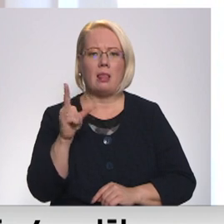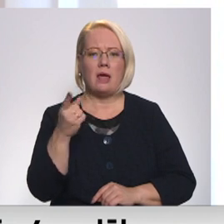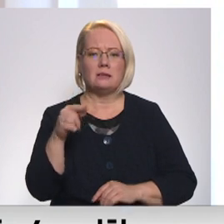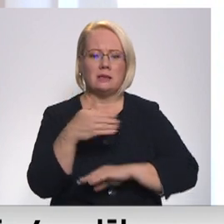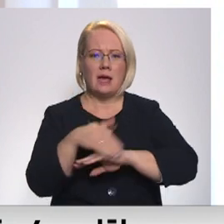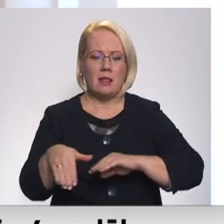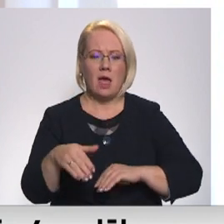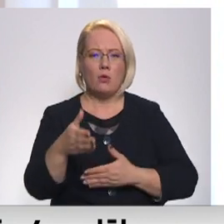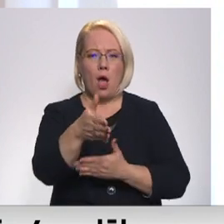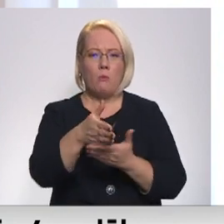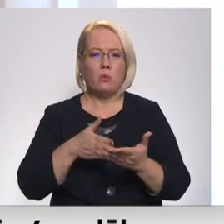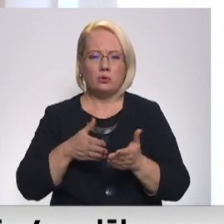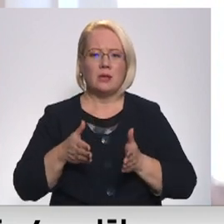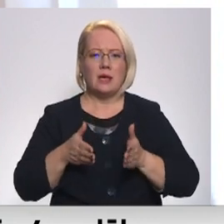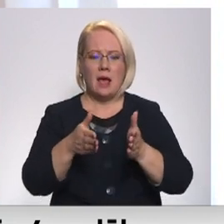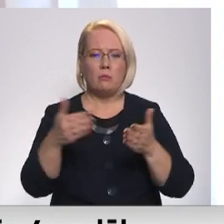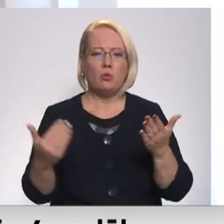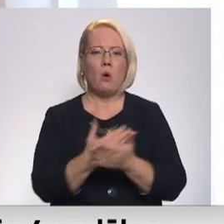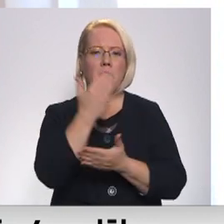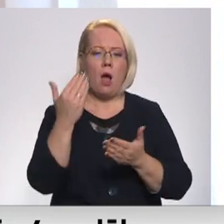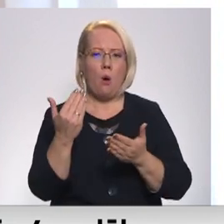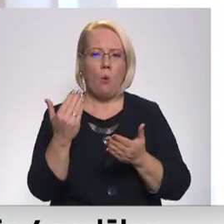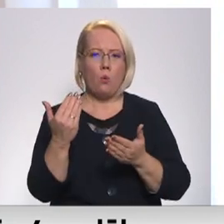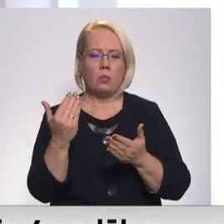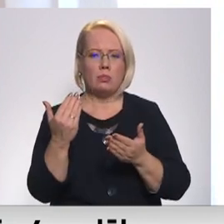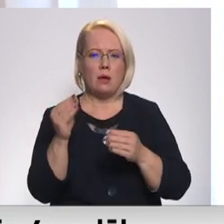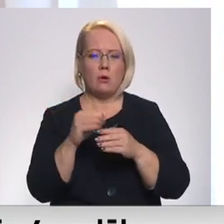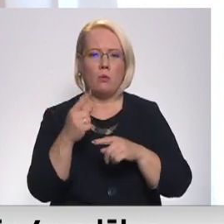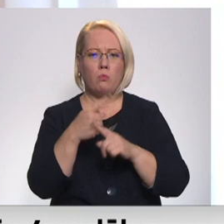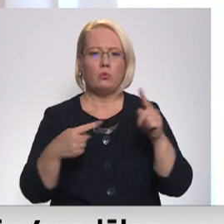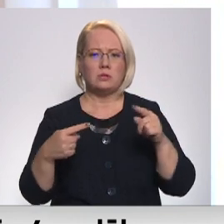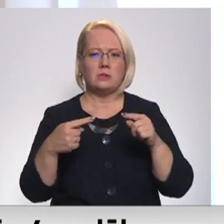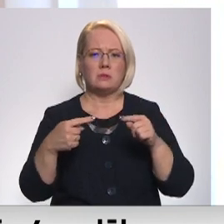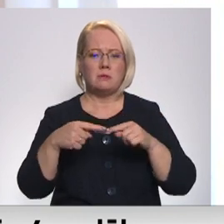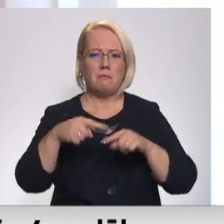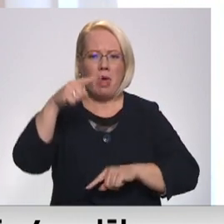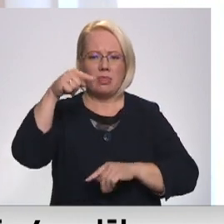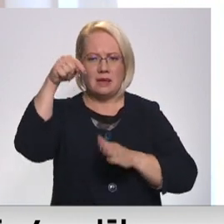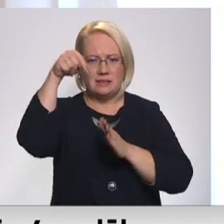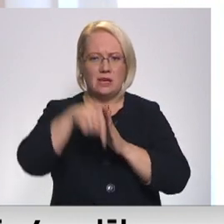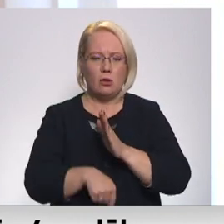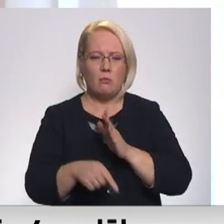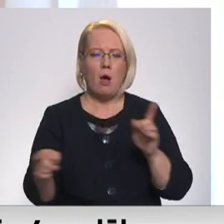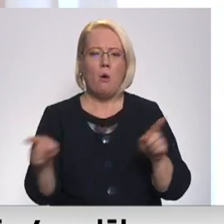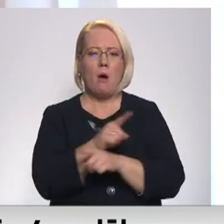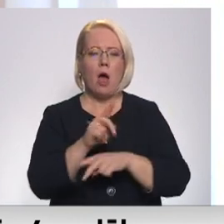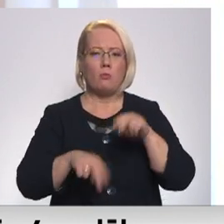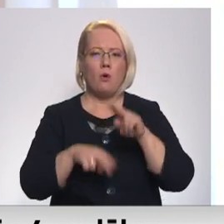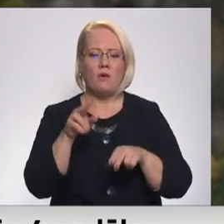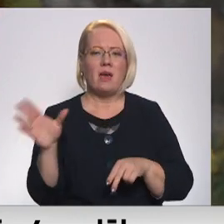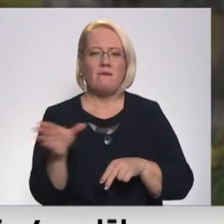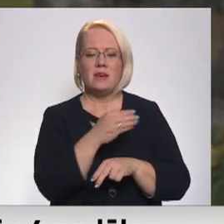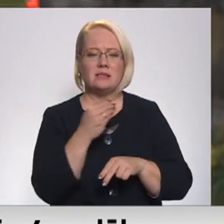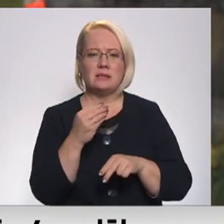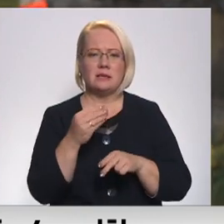pusi iela tiks izbūvēt no jaunam mēram pusotra metra dziļumā. Tātad pārbūvējam visas ielas konstruktīvos